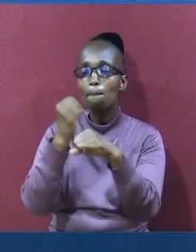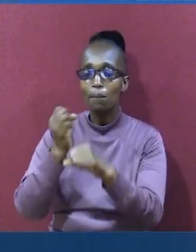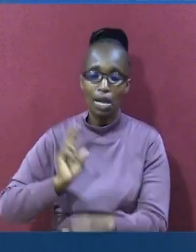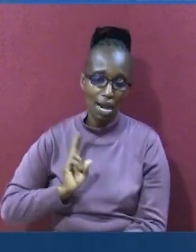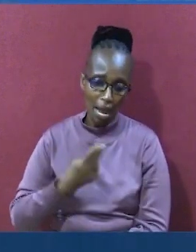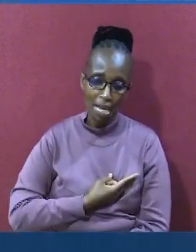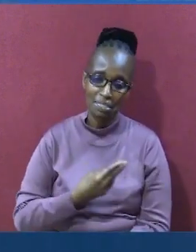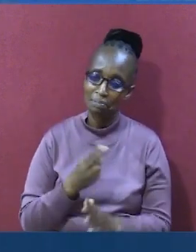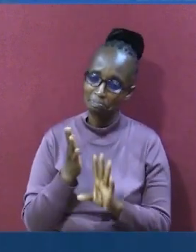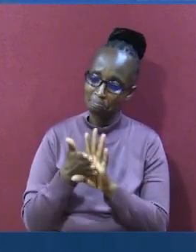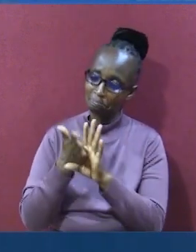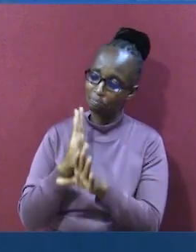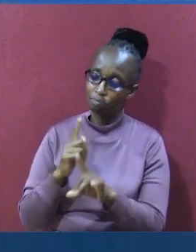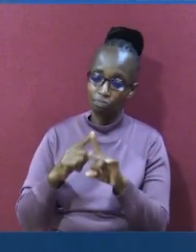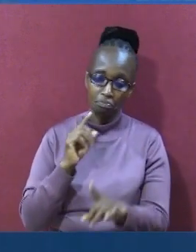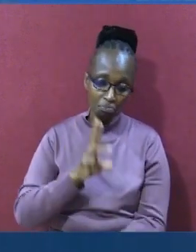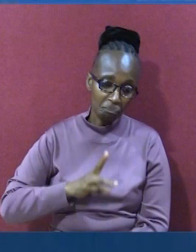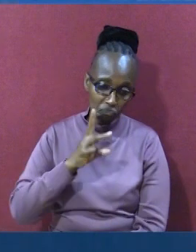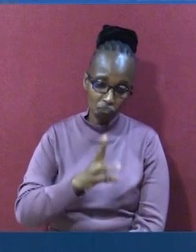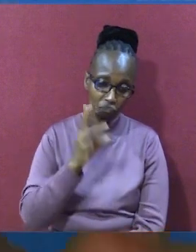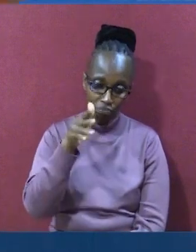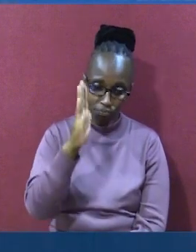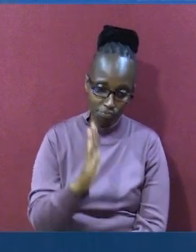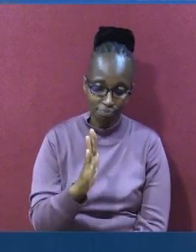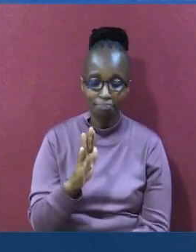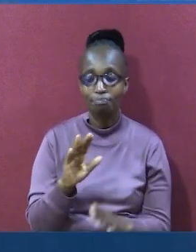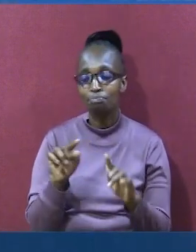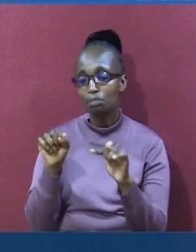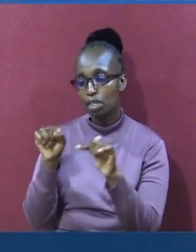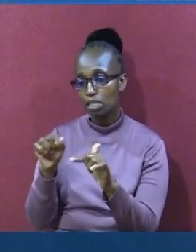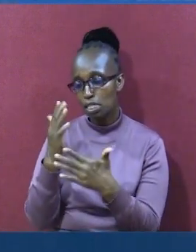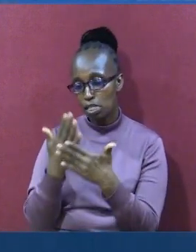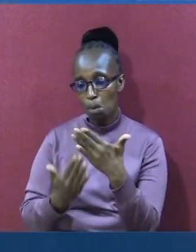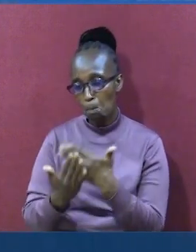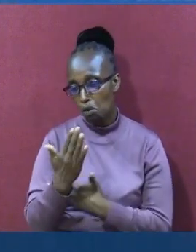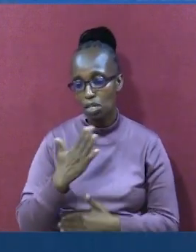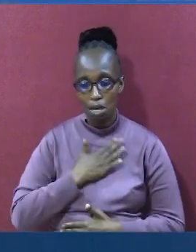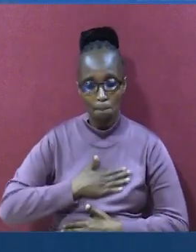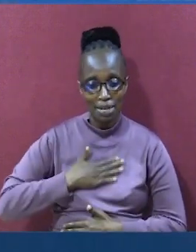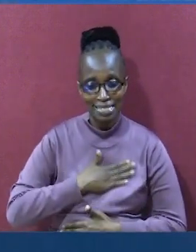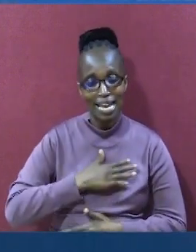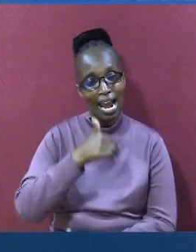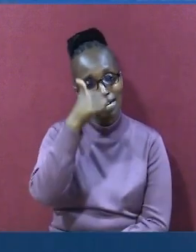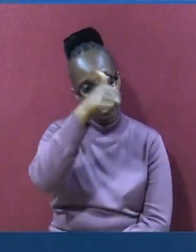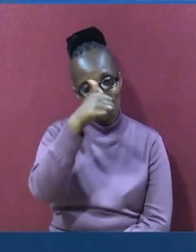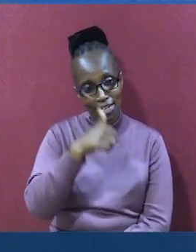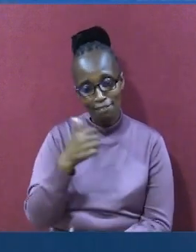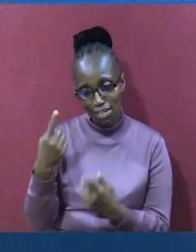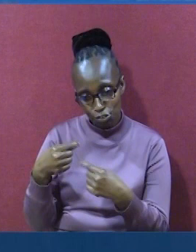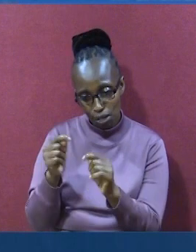kufanya wepe mapenzi yake mungu. Mpenze mtanza maja subu ya leo. Usithubutu.